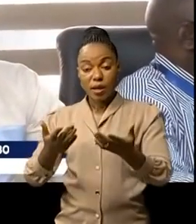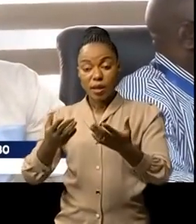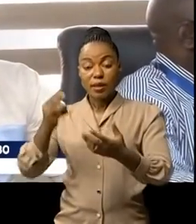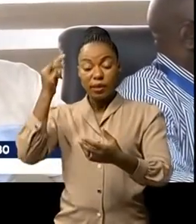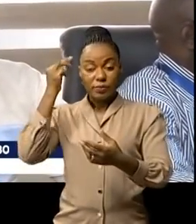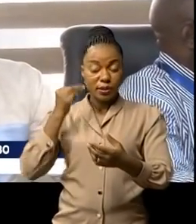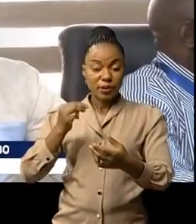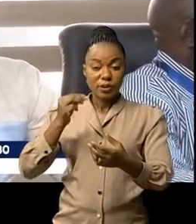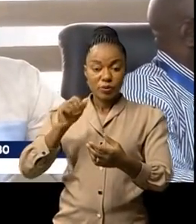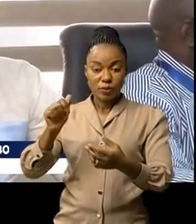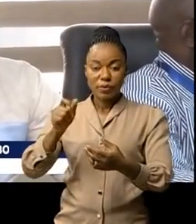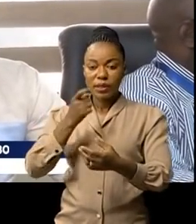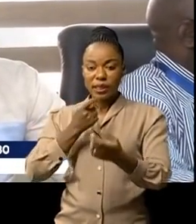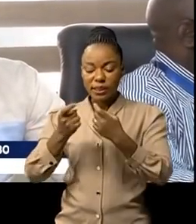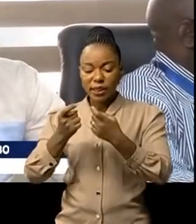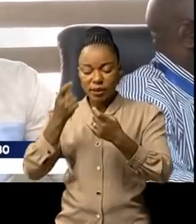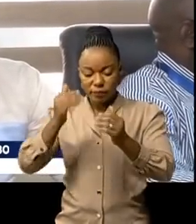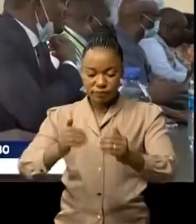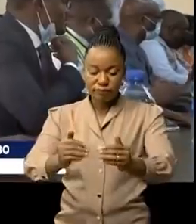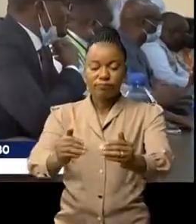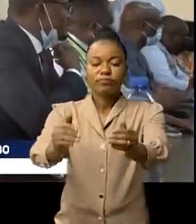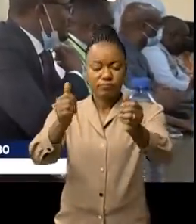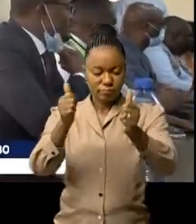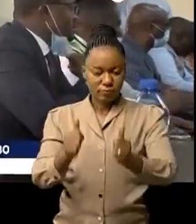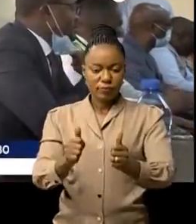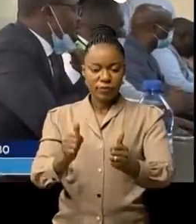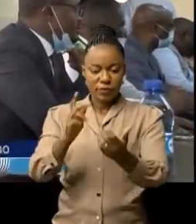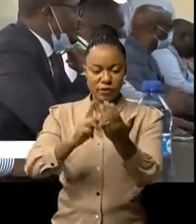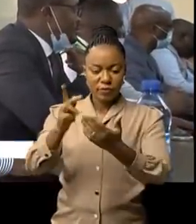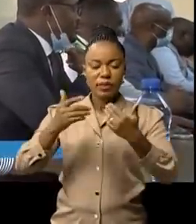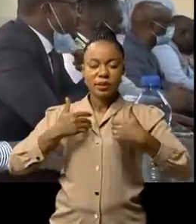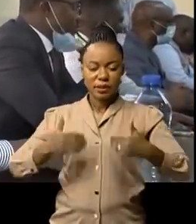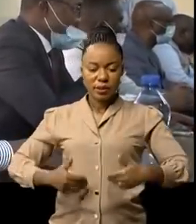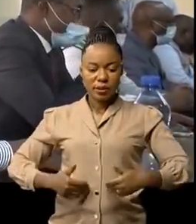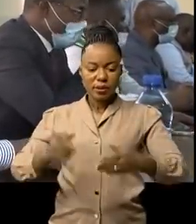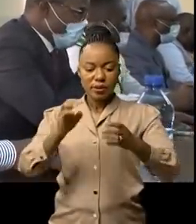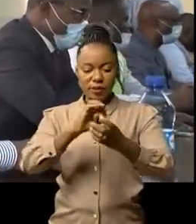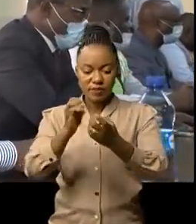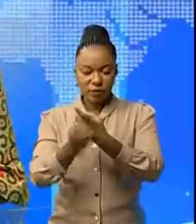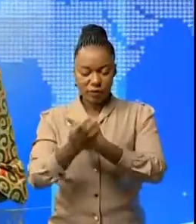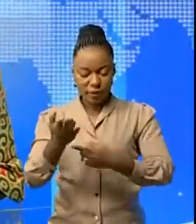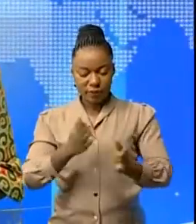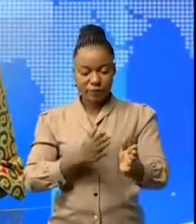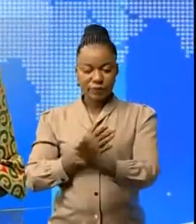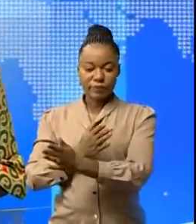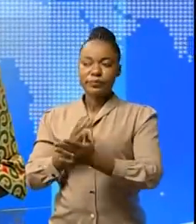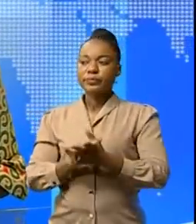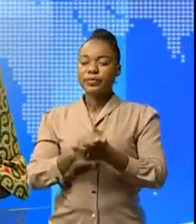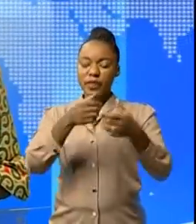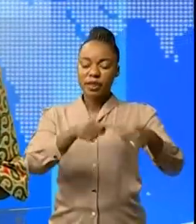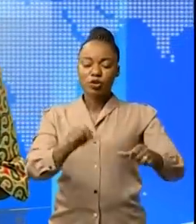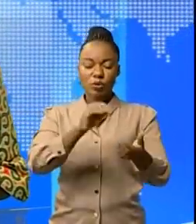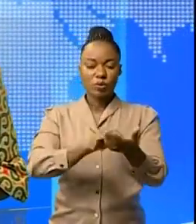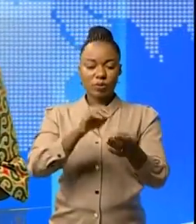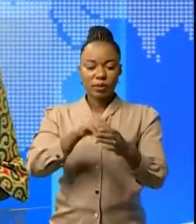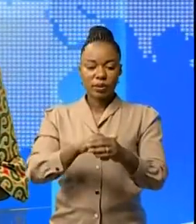-Kalambaye note quelques avancées significatives sur le plan sanitaire et environnemental. Restons encore dans